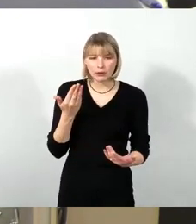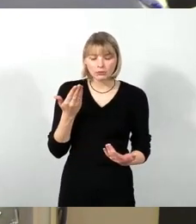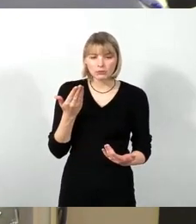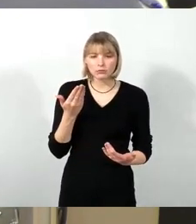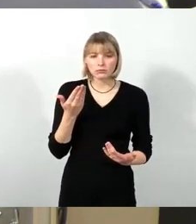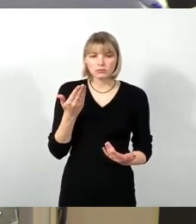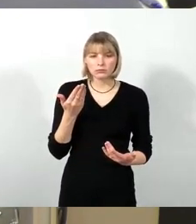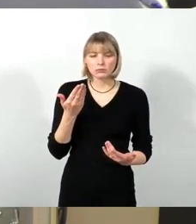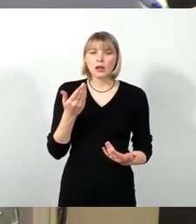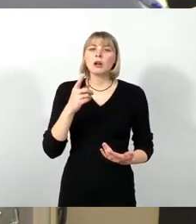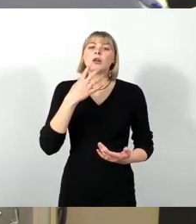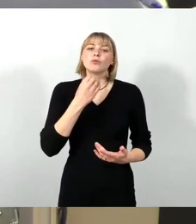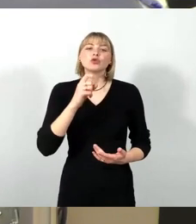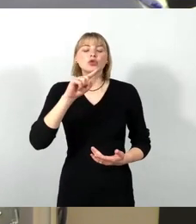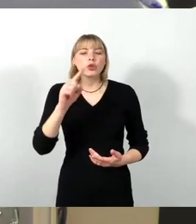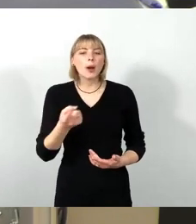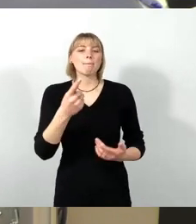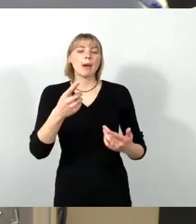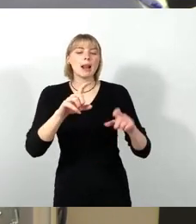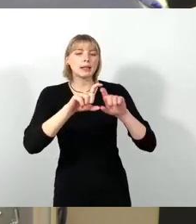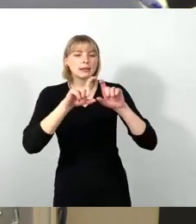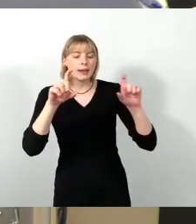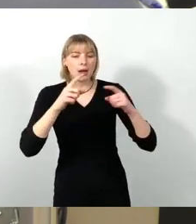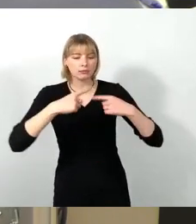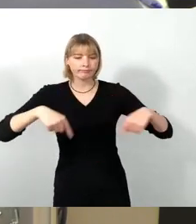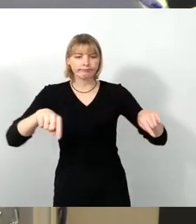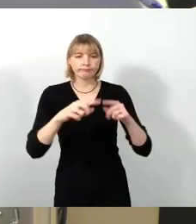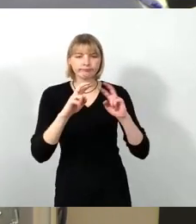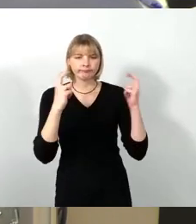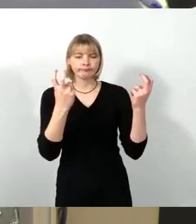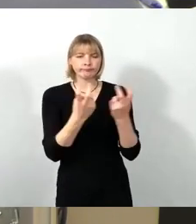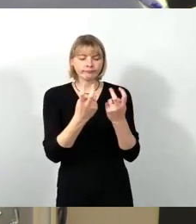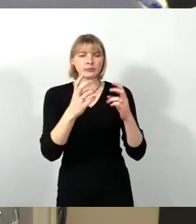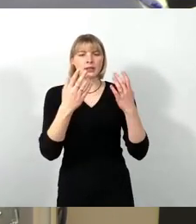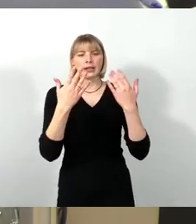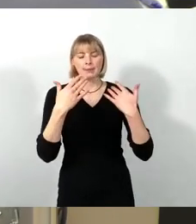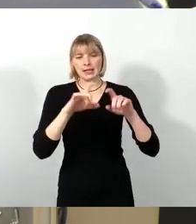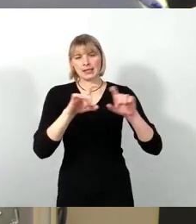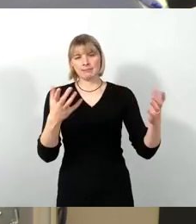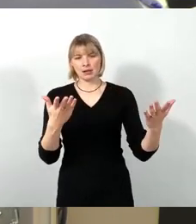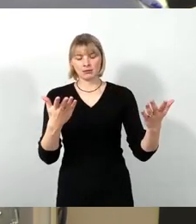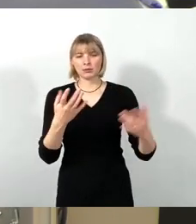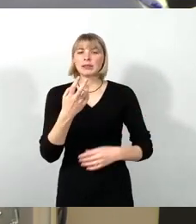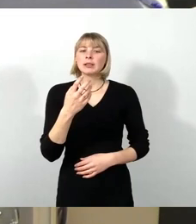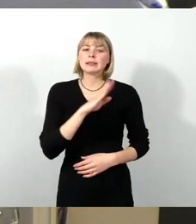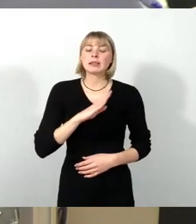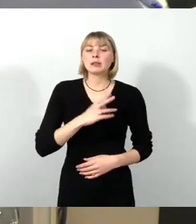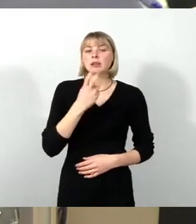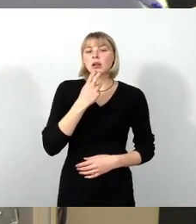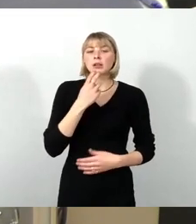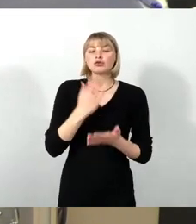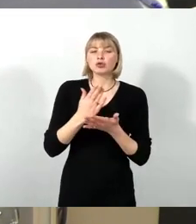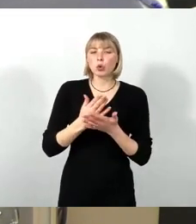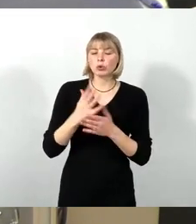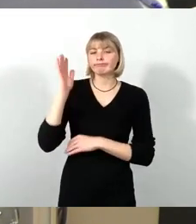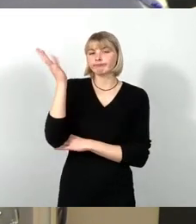Klima erinnern. Die Sachsen Energie hat vehement vorgetragen, was